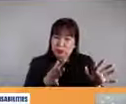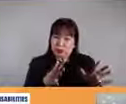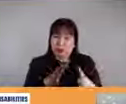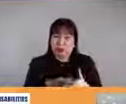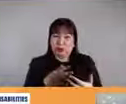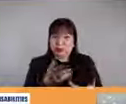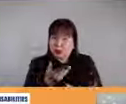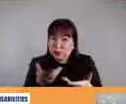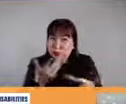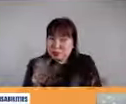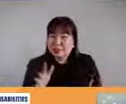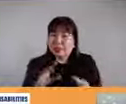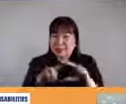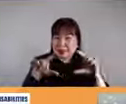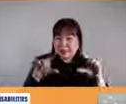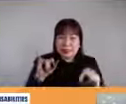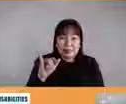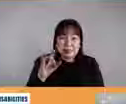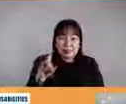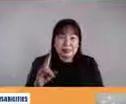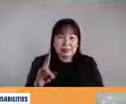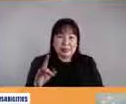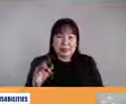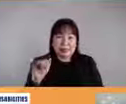what do you call that parang